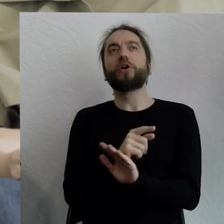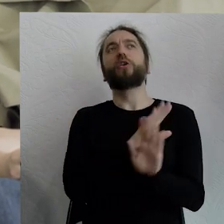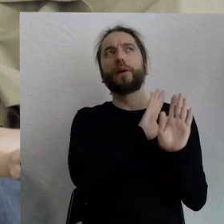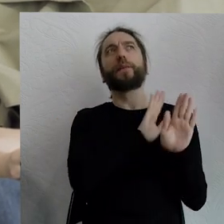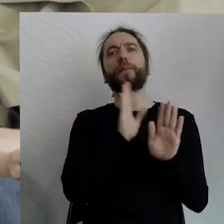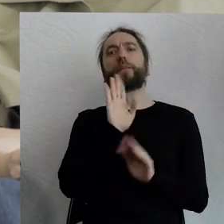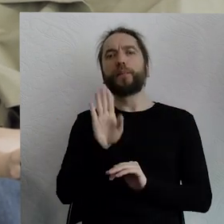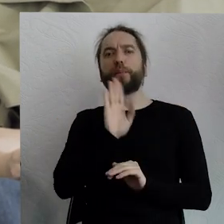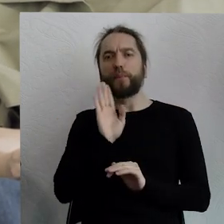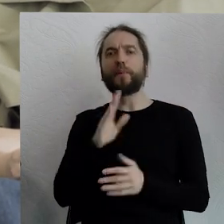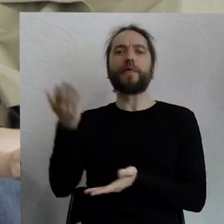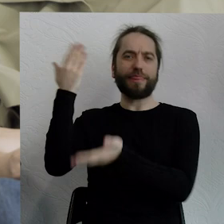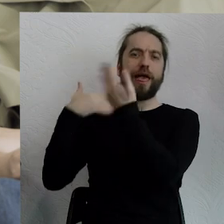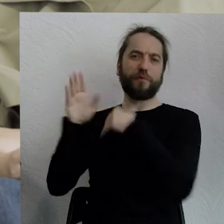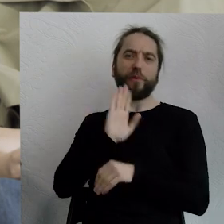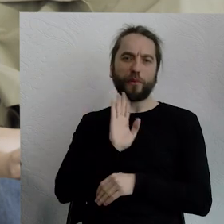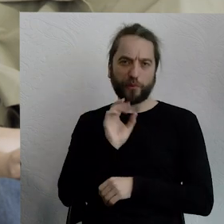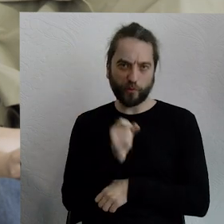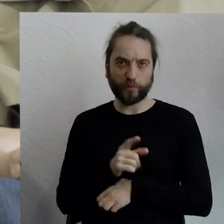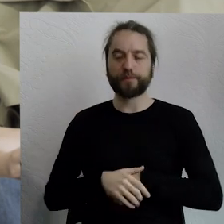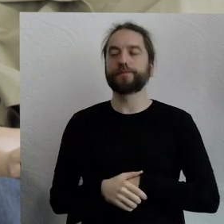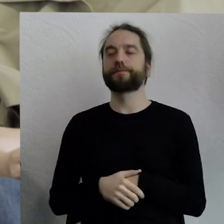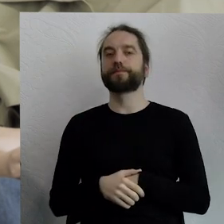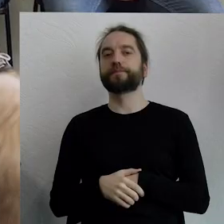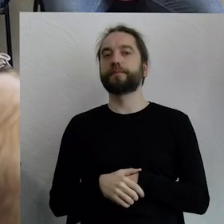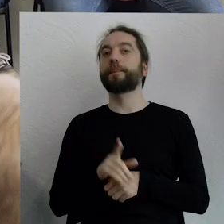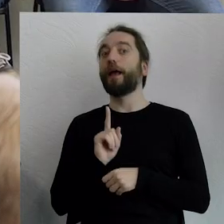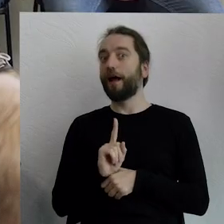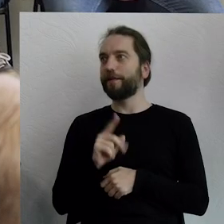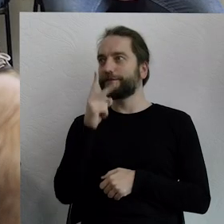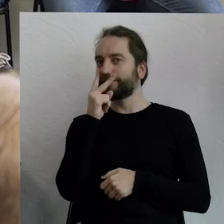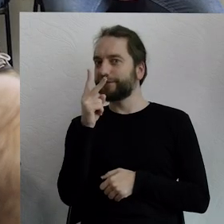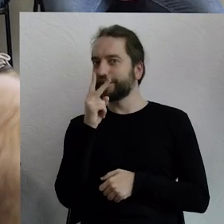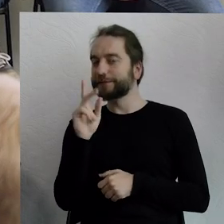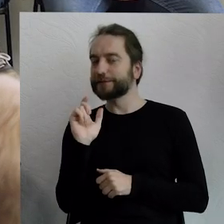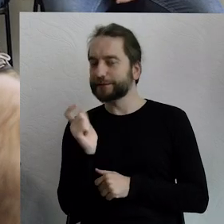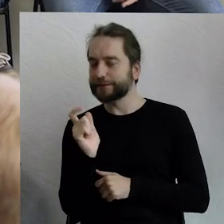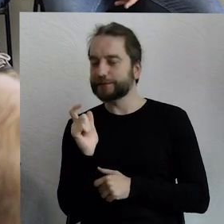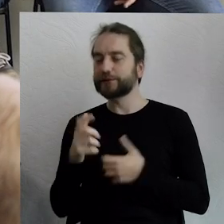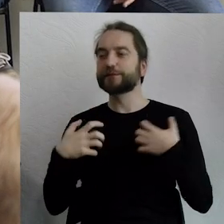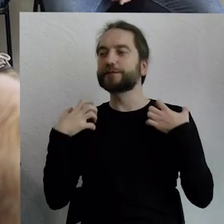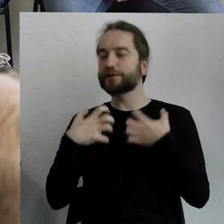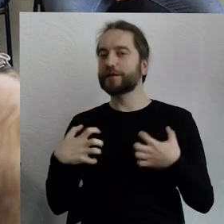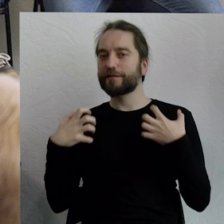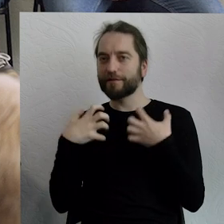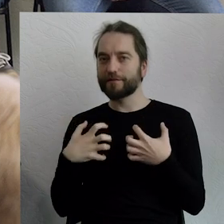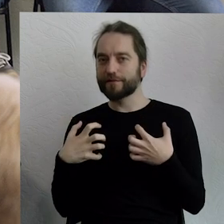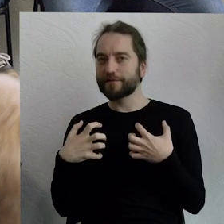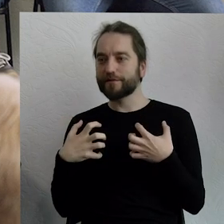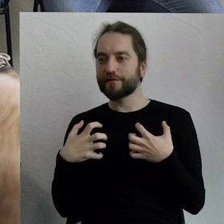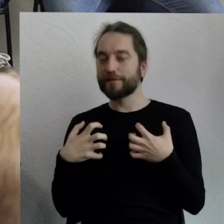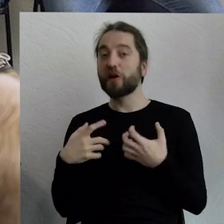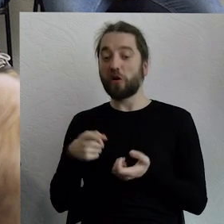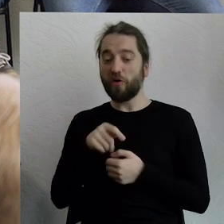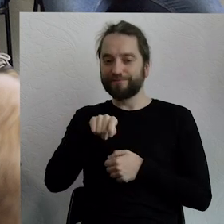praktykach z naszych czasów dzisiaj. Za to widzę, że jest bardzo dużo zwierząt, które